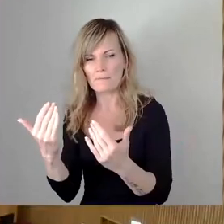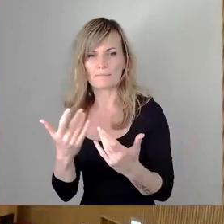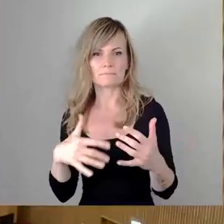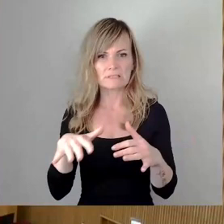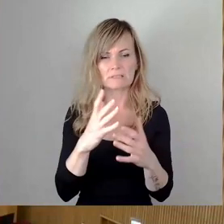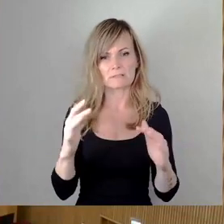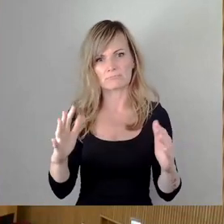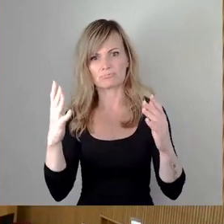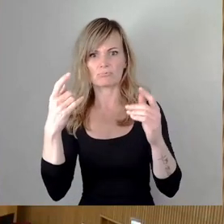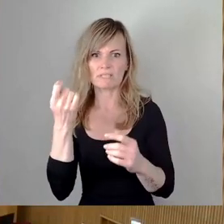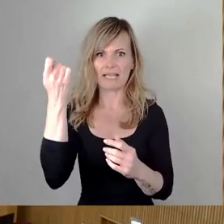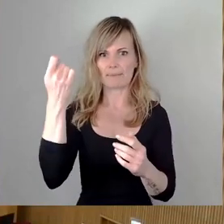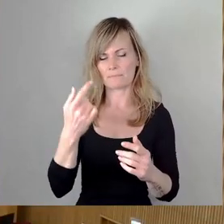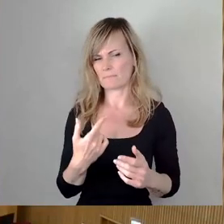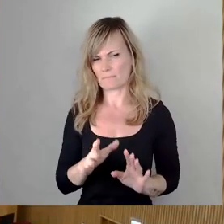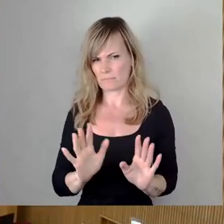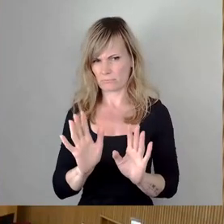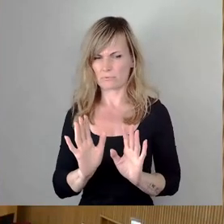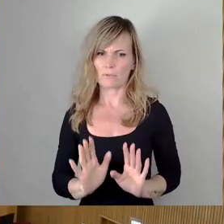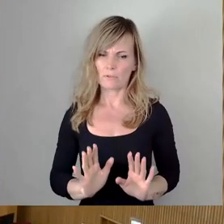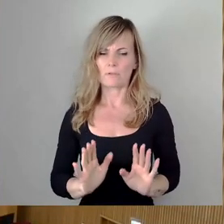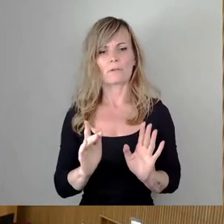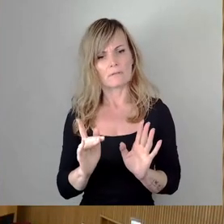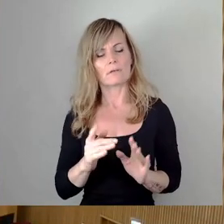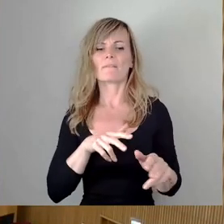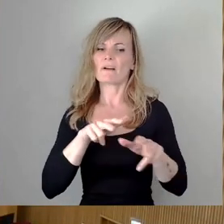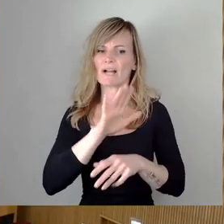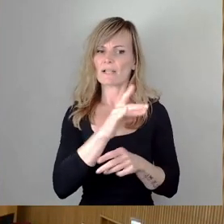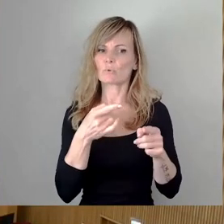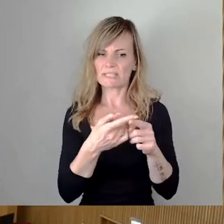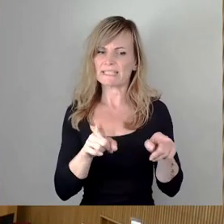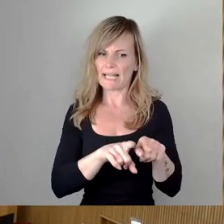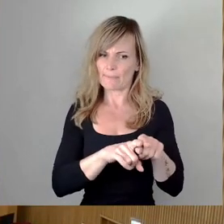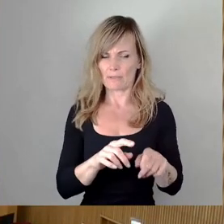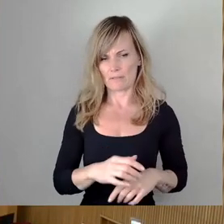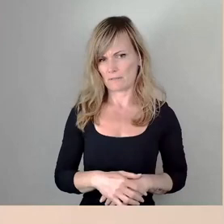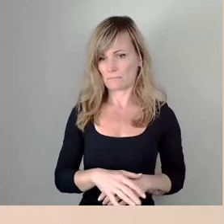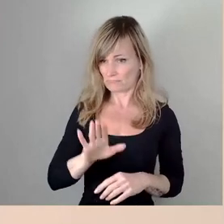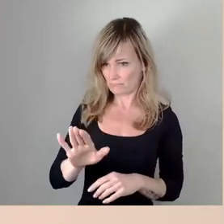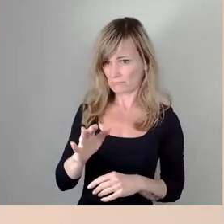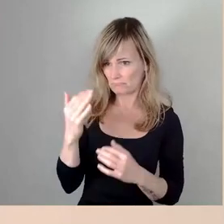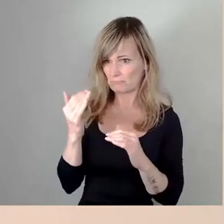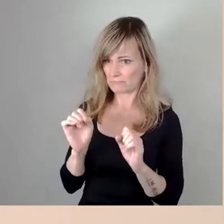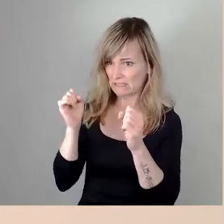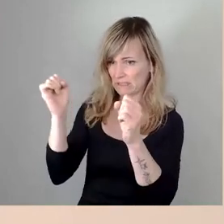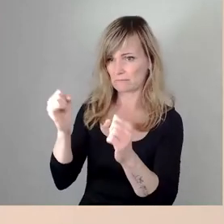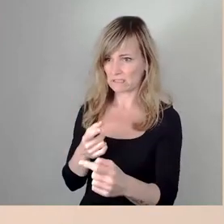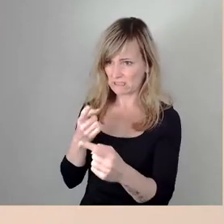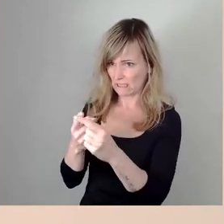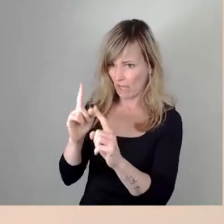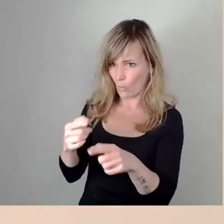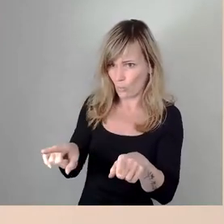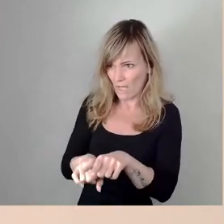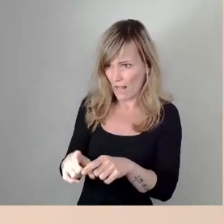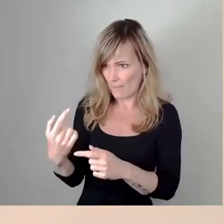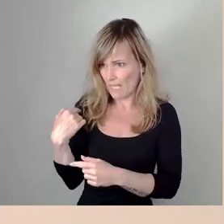sondern es ist genauso Ziel der Verwaltung und auch ihr Bestreben, so habe ich auch die Wörtermeldung